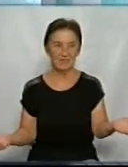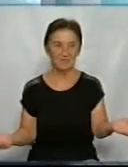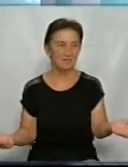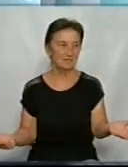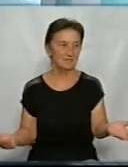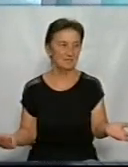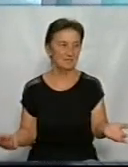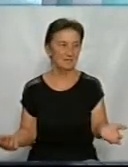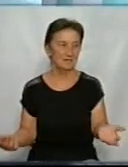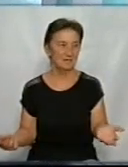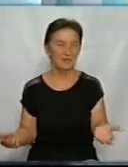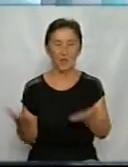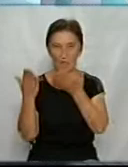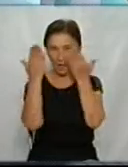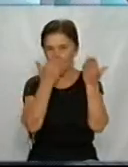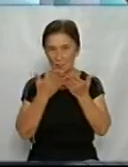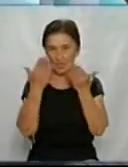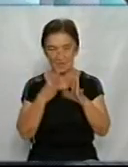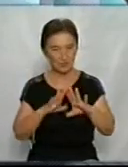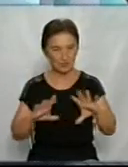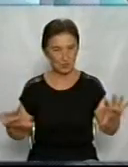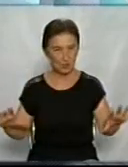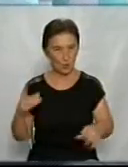пледики, рушничок бачує,